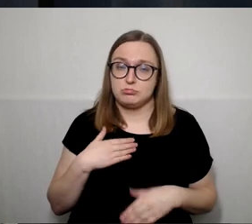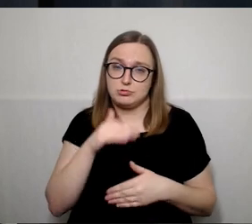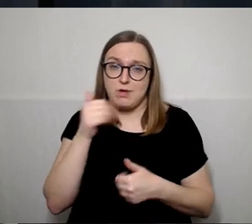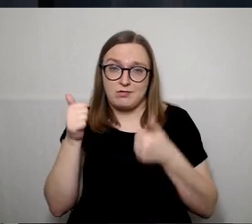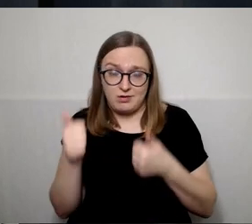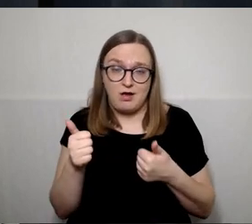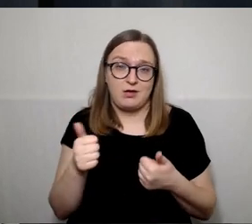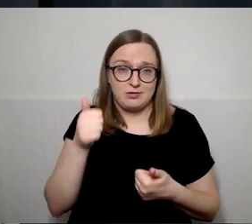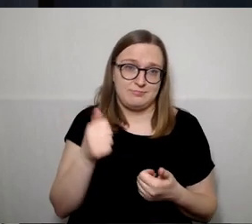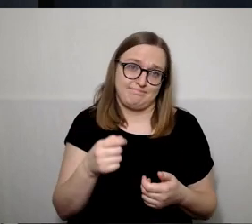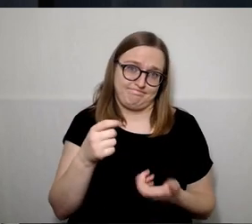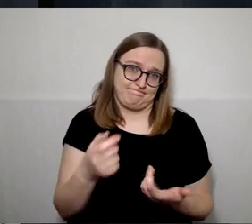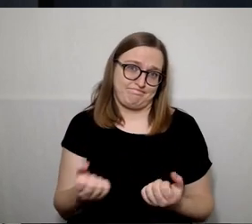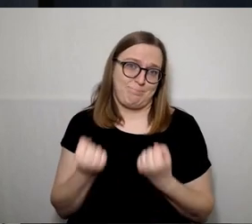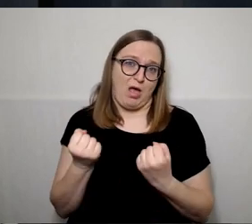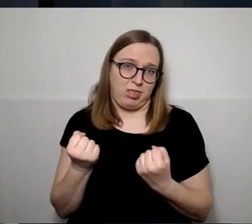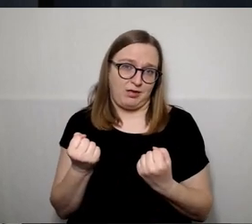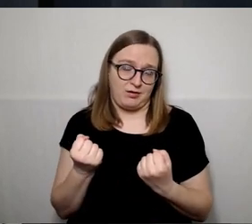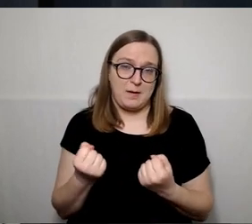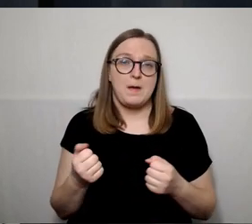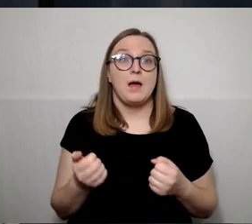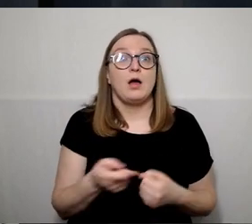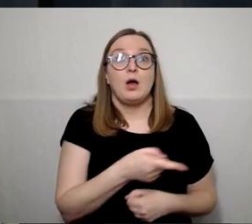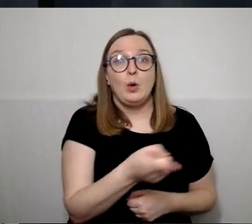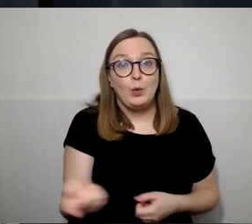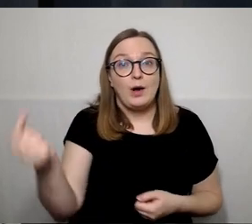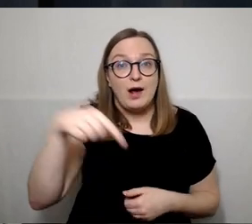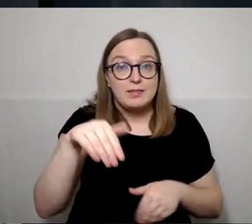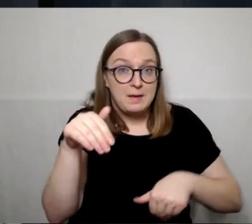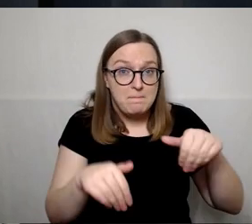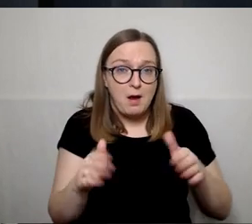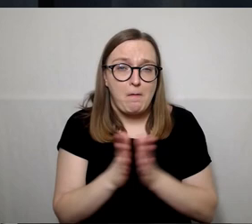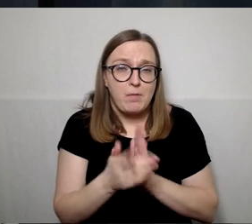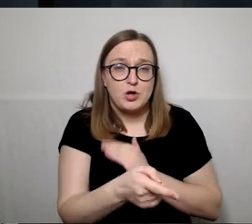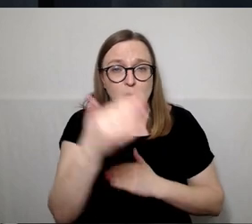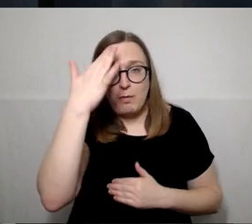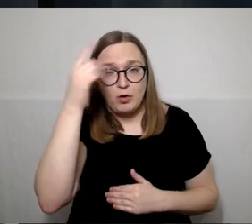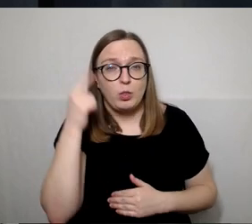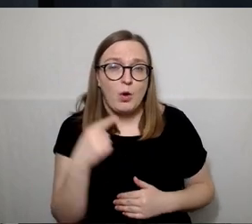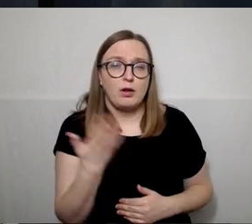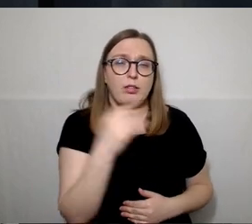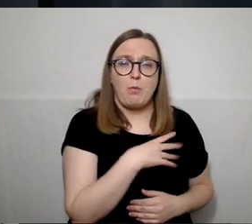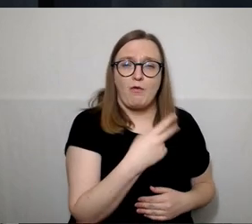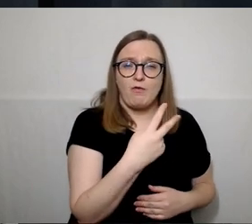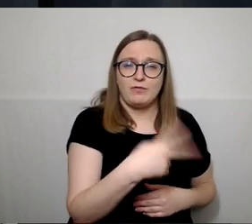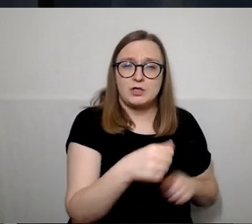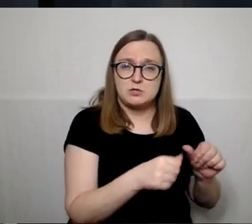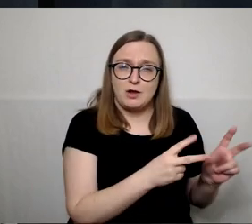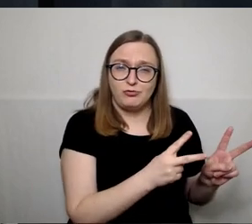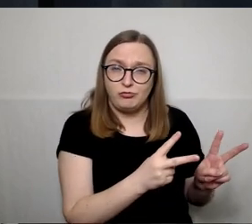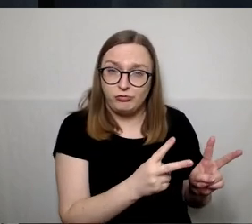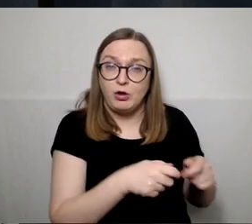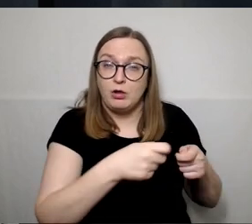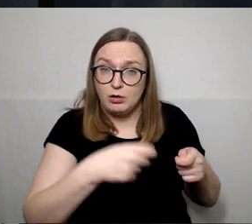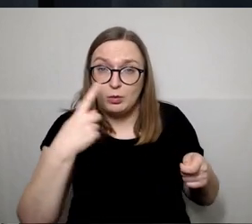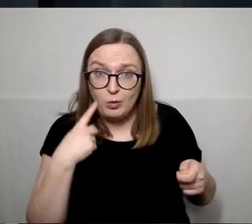tai labai ateinant į rinkimus prašom pagalvoti, ar jūs norite vėl to paties, ką mes turim 20 metų, ir